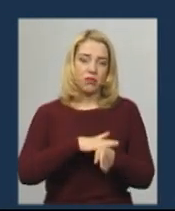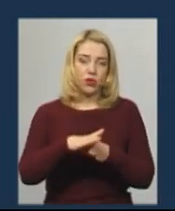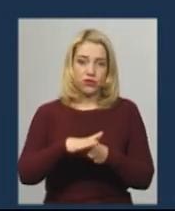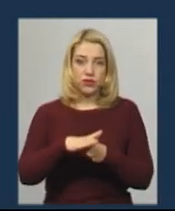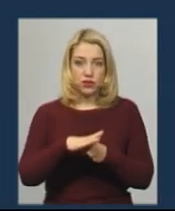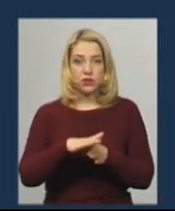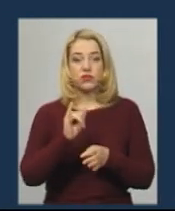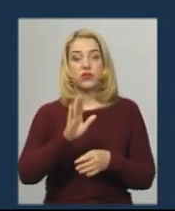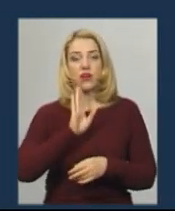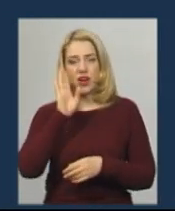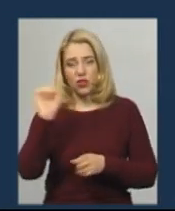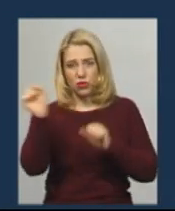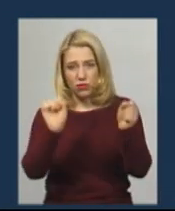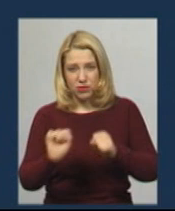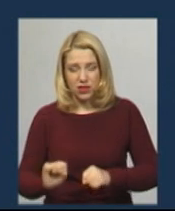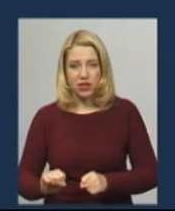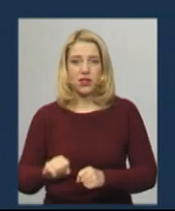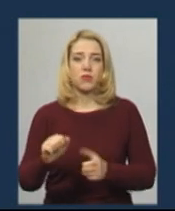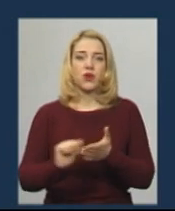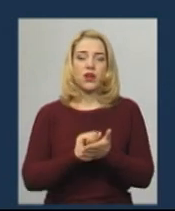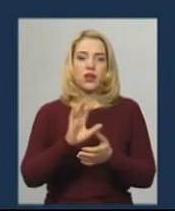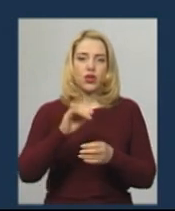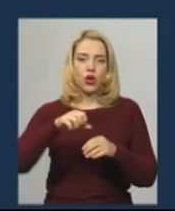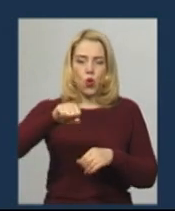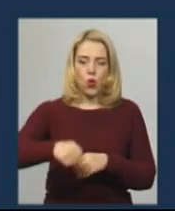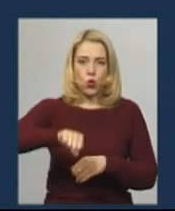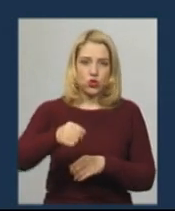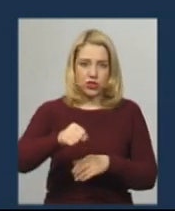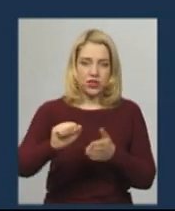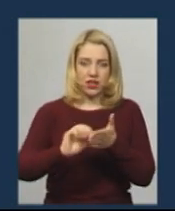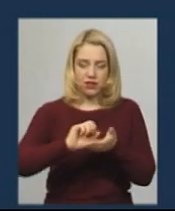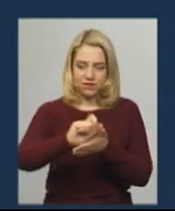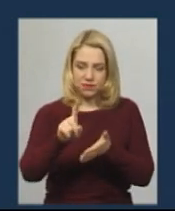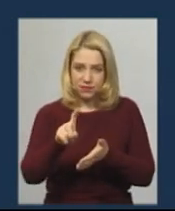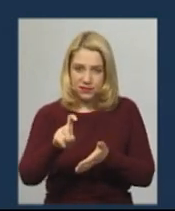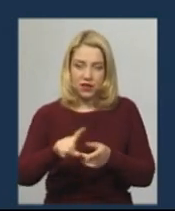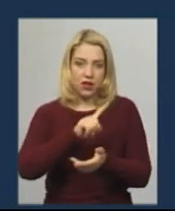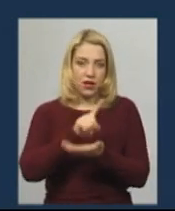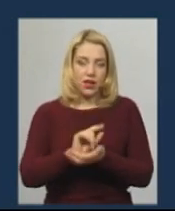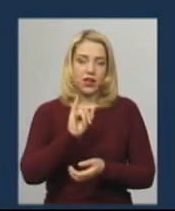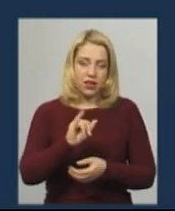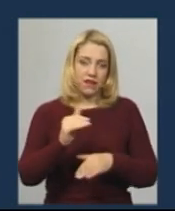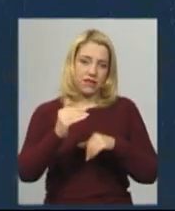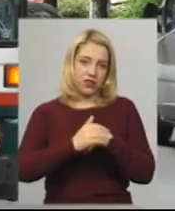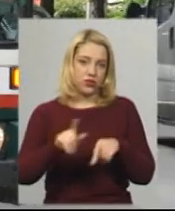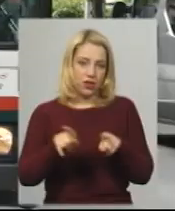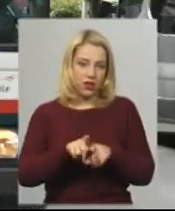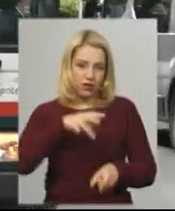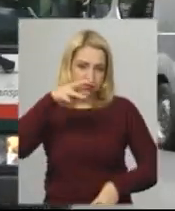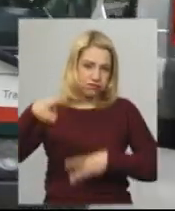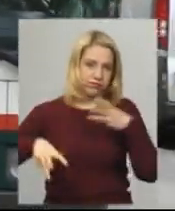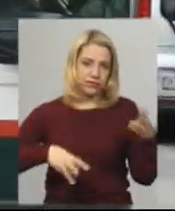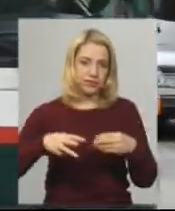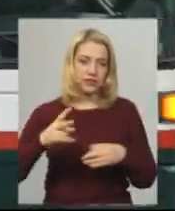і ранком протираємо, і миємо ручки дезінфікатором, і ввечері також на мойці. За